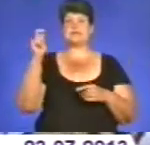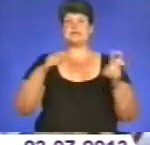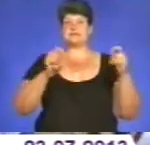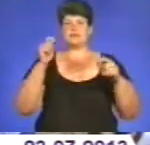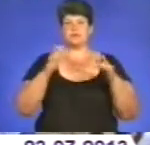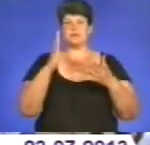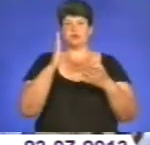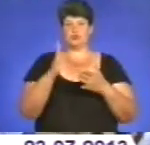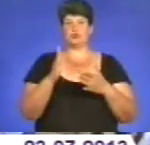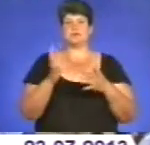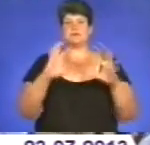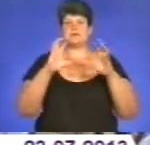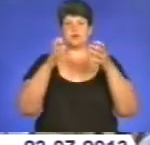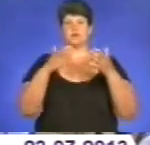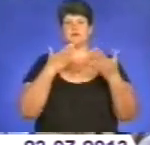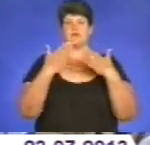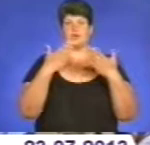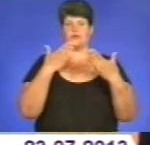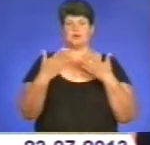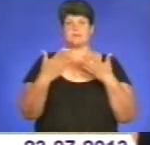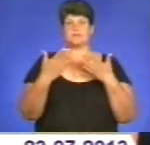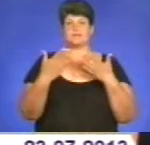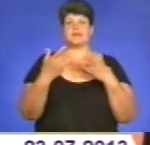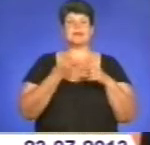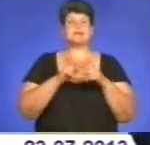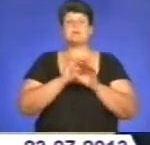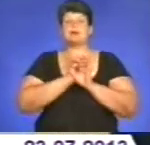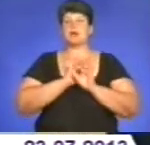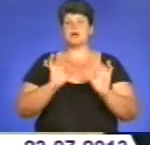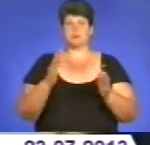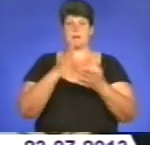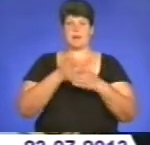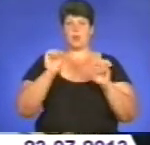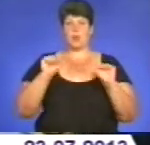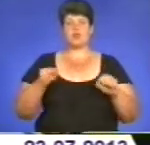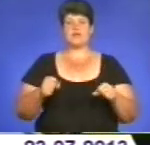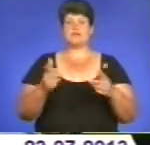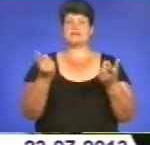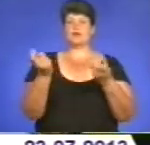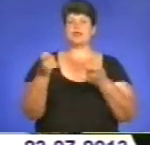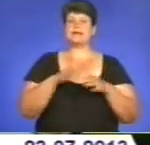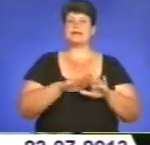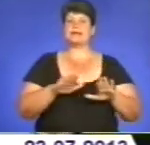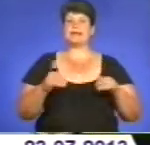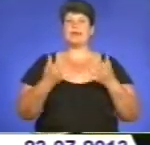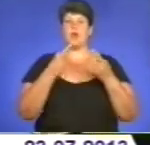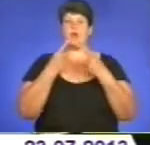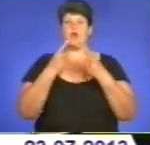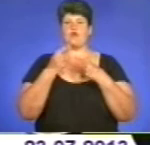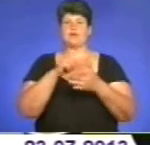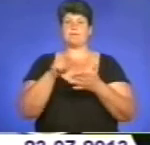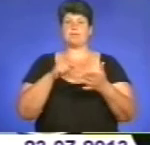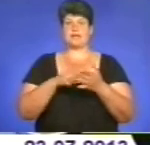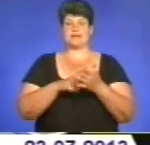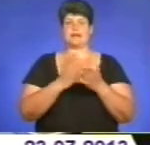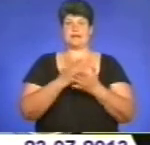спілкування, упевнений генеральний секретар ОБСЄ. Це прекрасно, що ми маємо можливість залучити дітей для обговорення питань, які стоять у